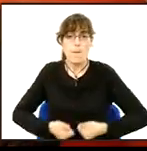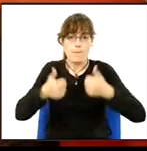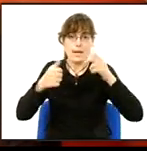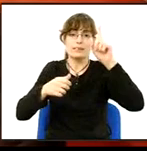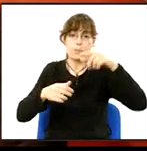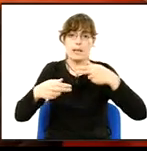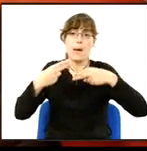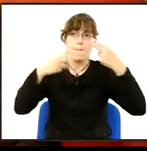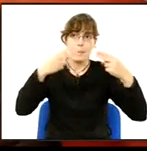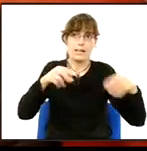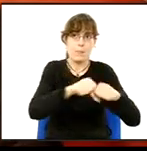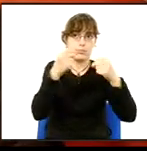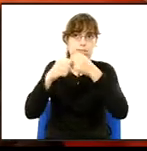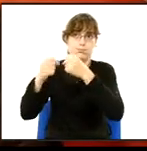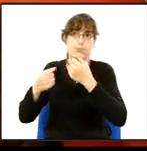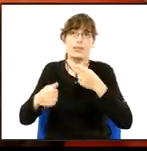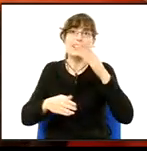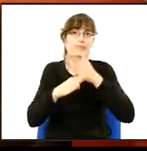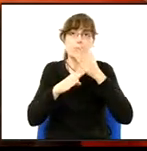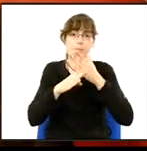tindran sempre el nostre suport.